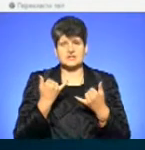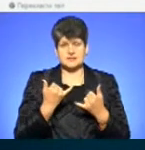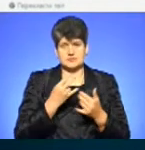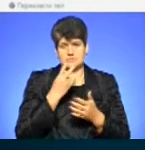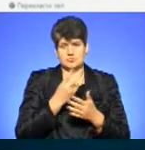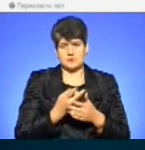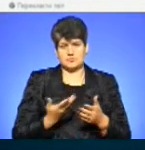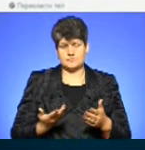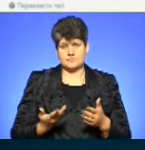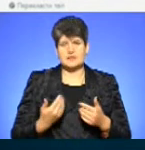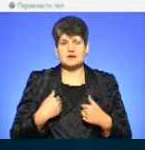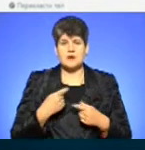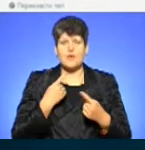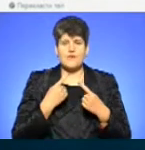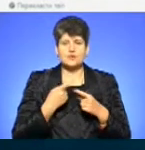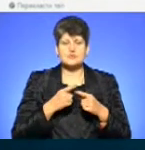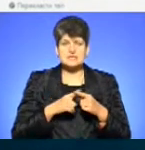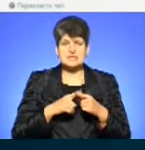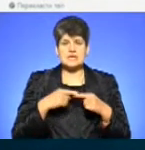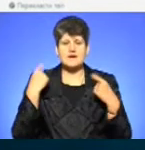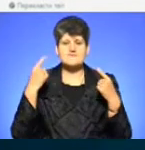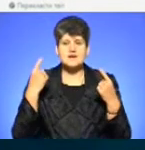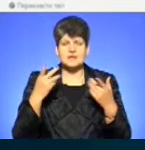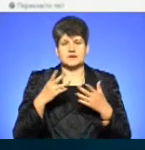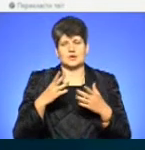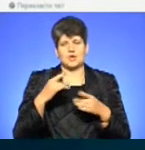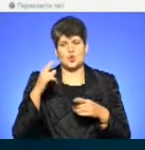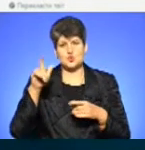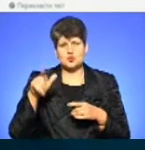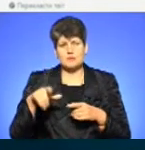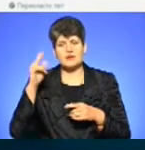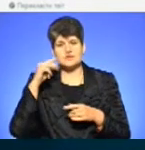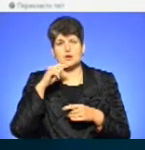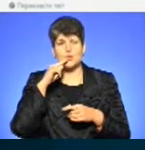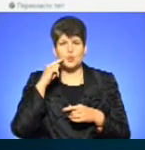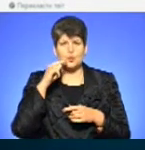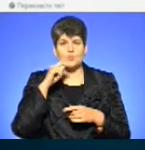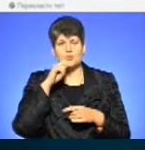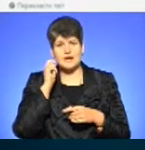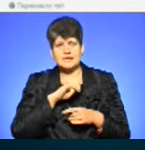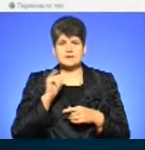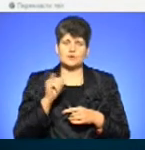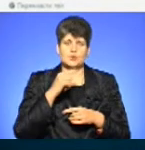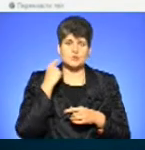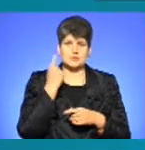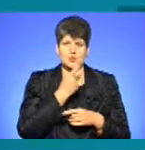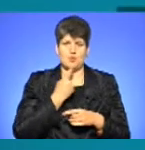демонструєш. І я говорю це як фанат і особа, яка вивчала і українську, і російську мови.